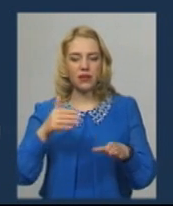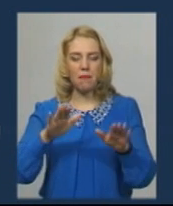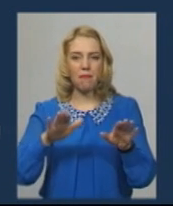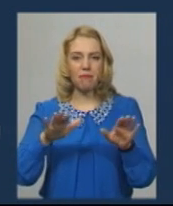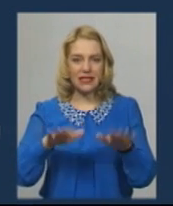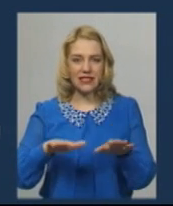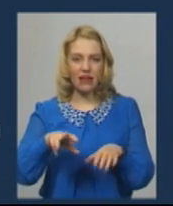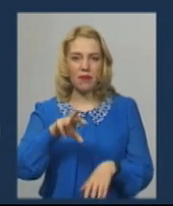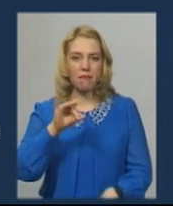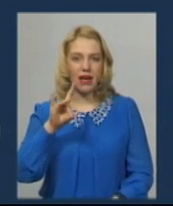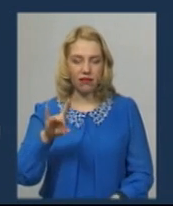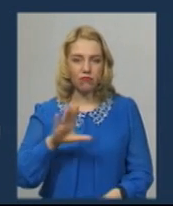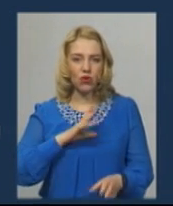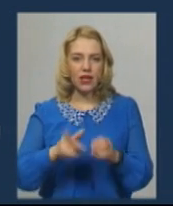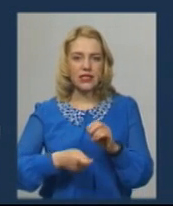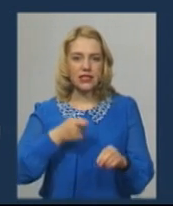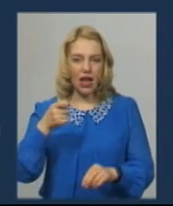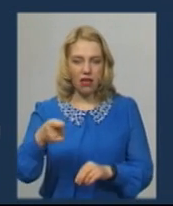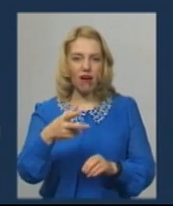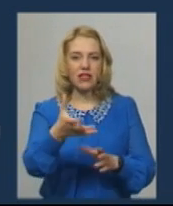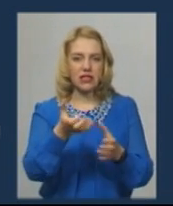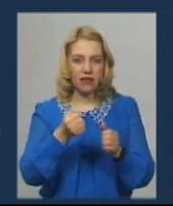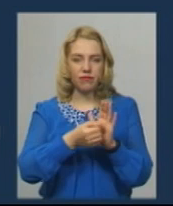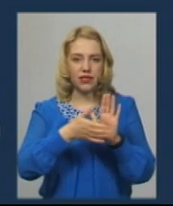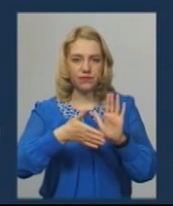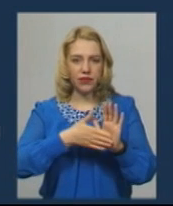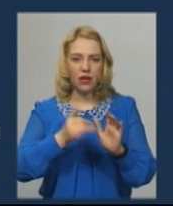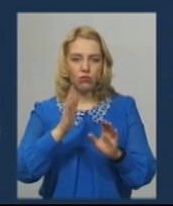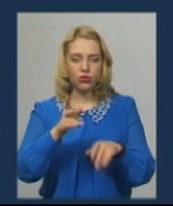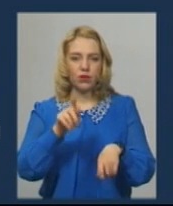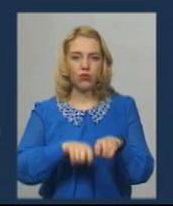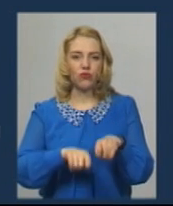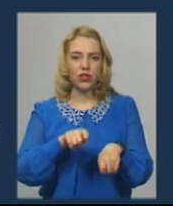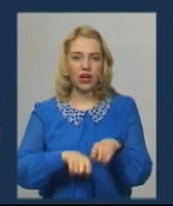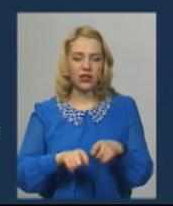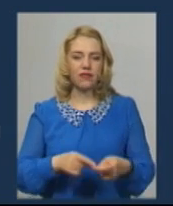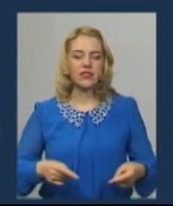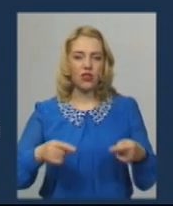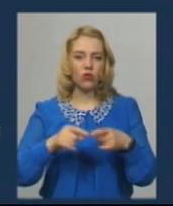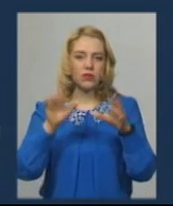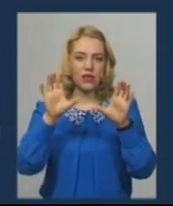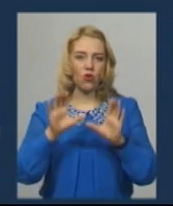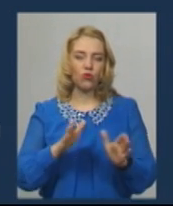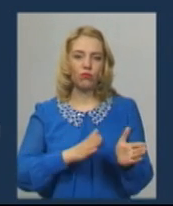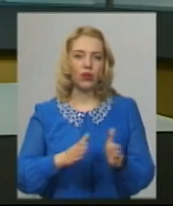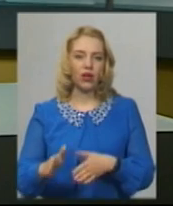надійшла заява, яка була зареєстрована і буде перевірятися у встановленому законному порядку.